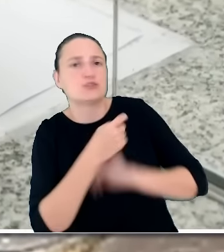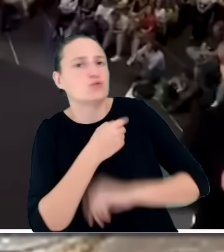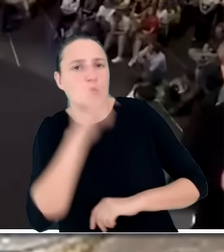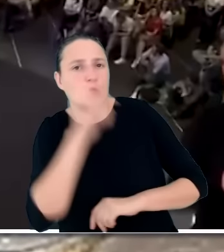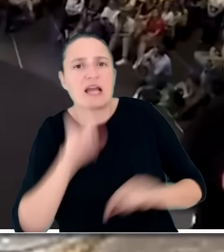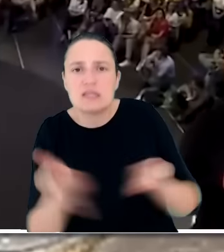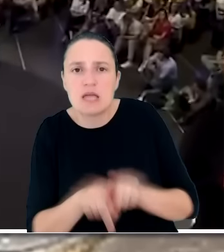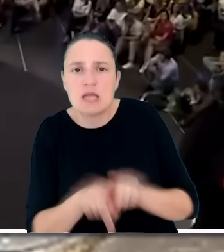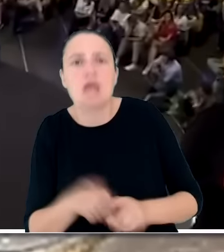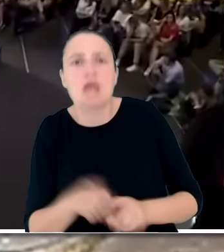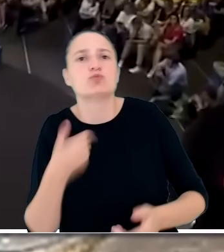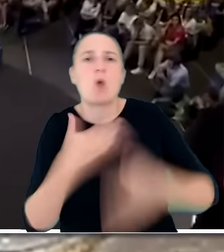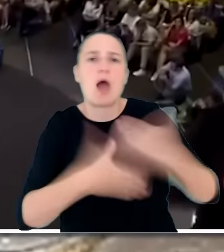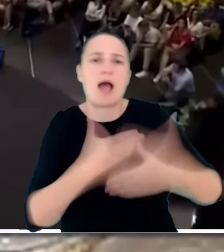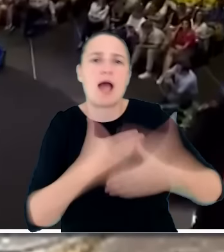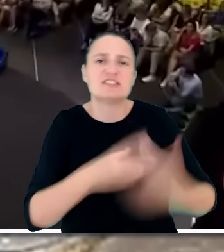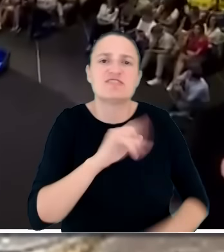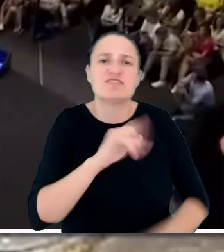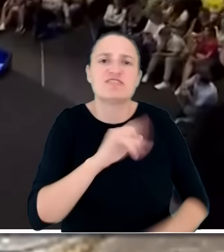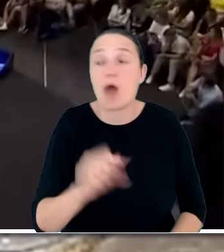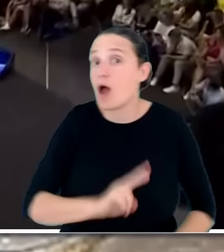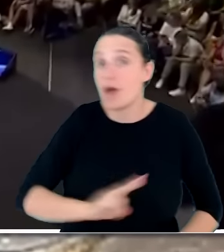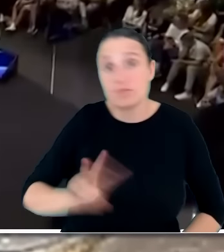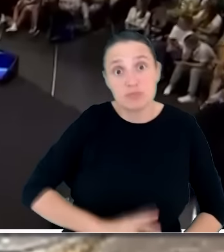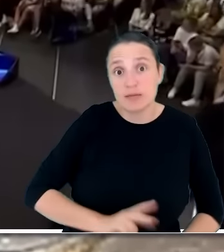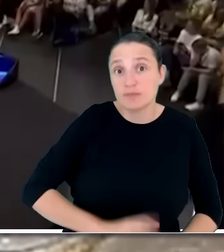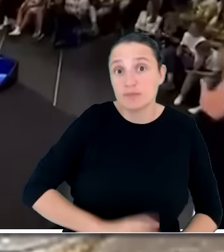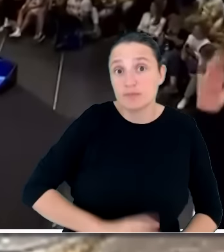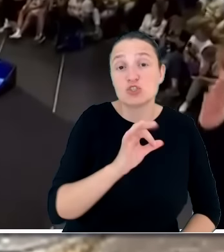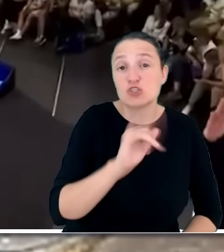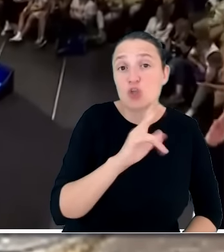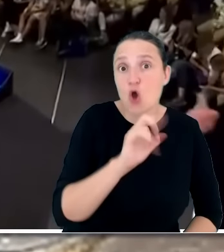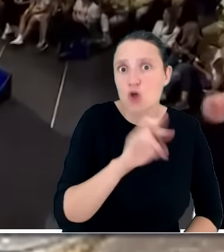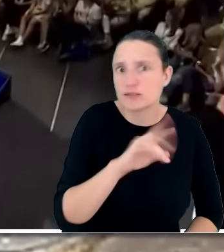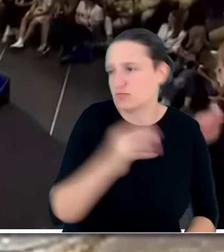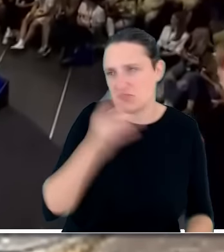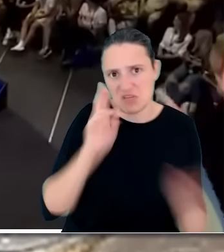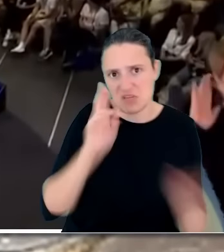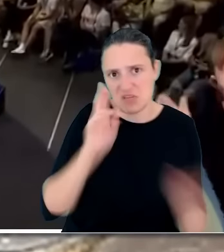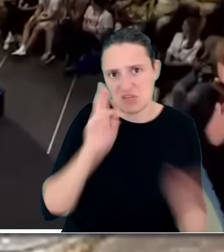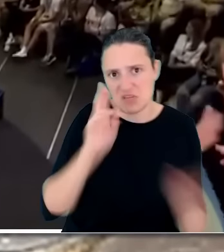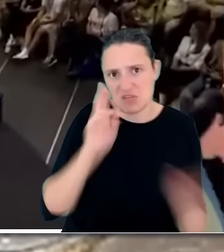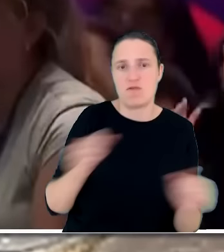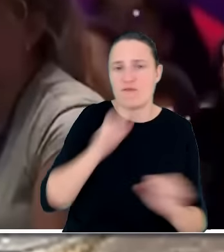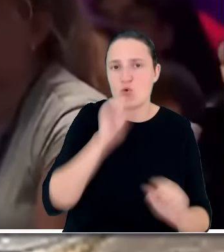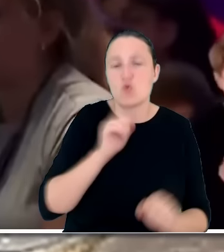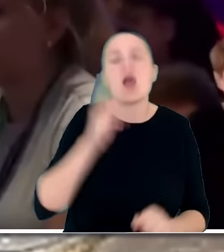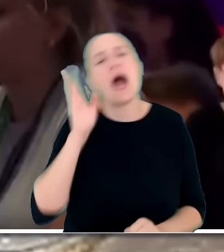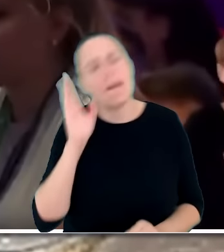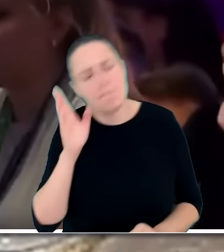Radosław Sikorski nie zareagował, który był obok tego, nie zareagował w żaden sposób, a później udzielił takiej